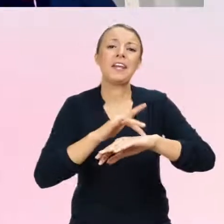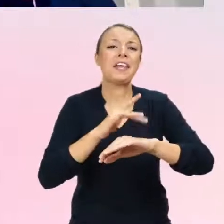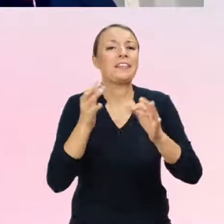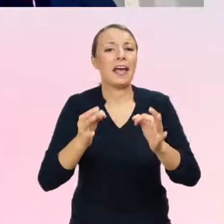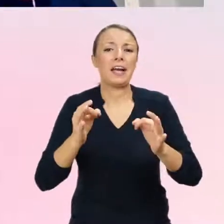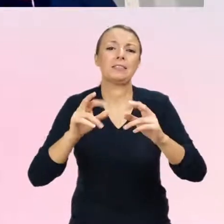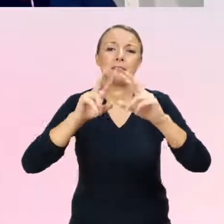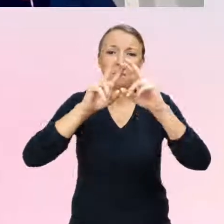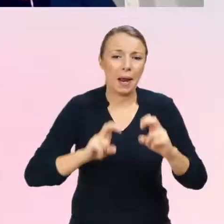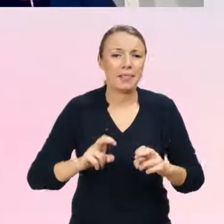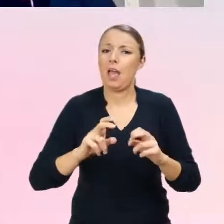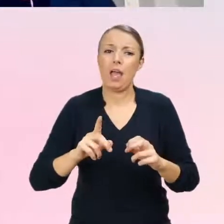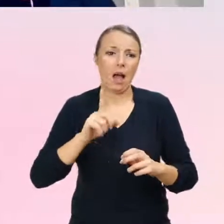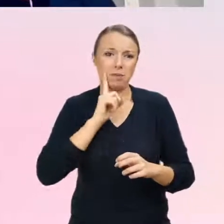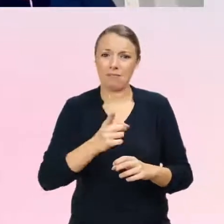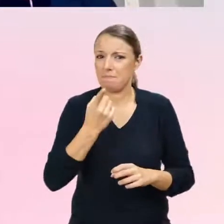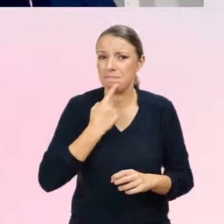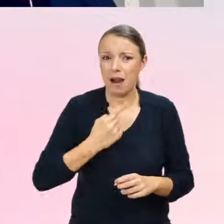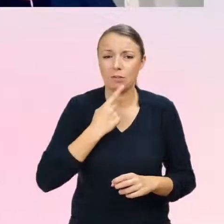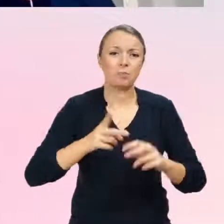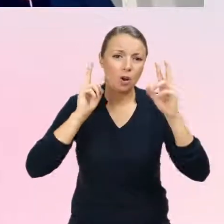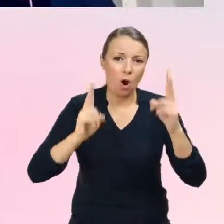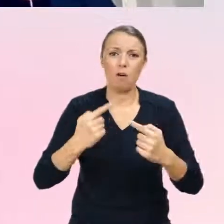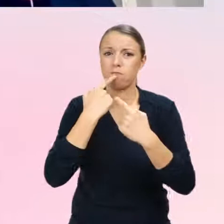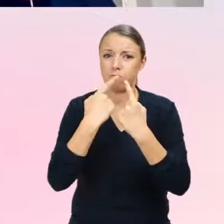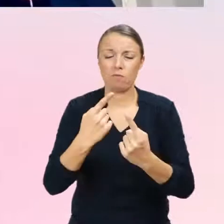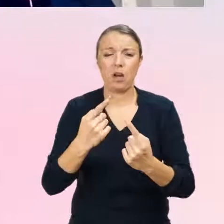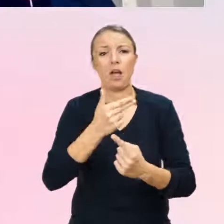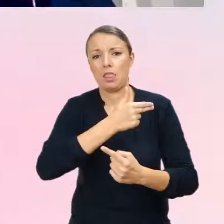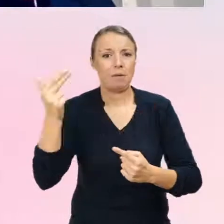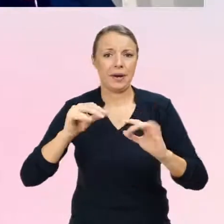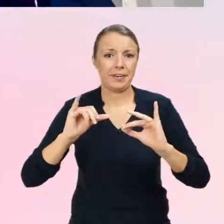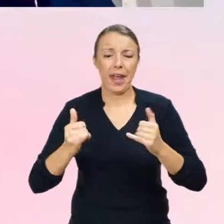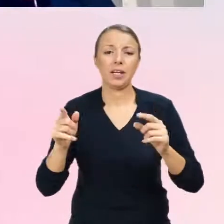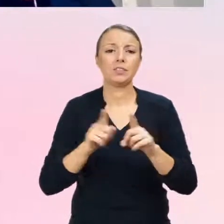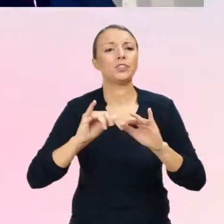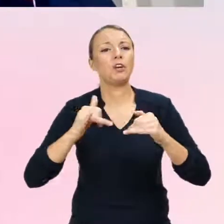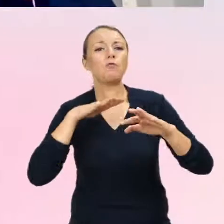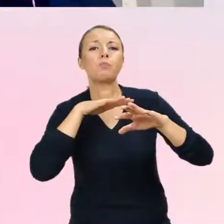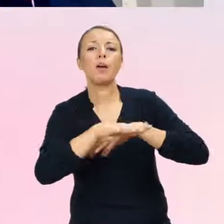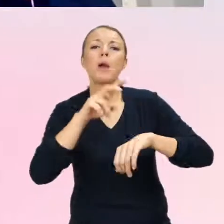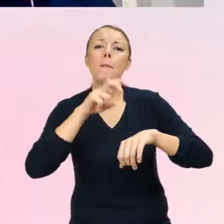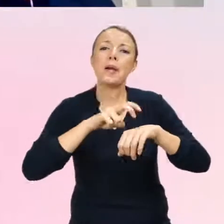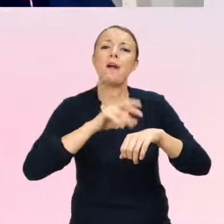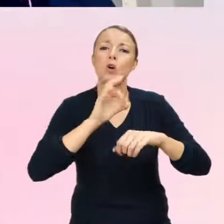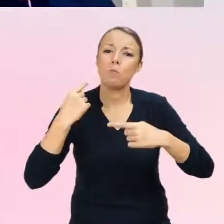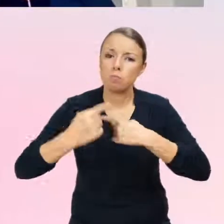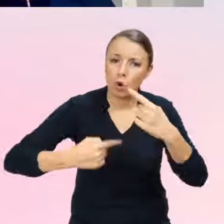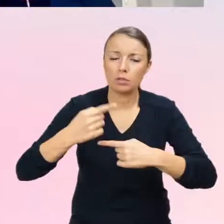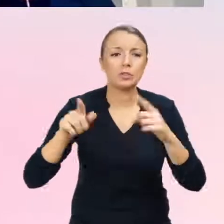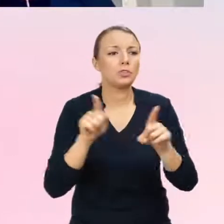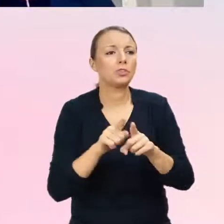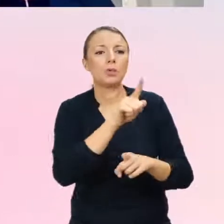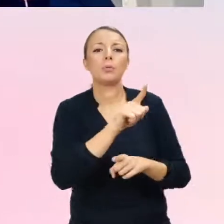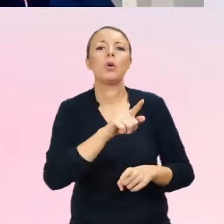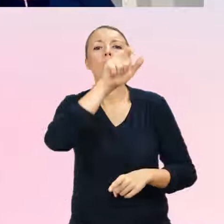formułowania jednoznacznych wniosków w zakresie rezultatów wpływu medycznych procedur związanych z uzgodnieniem płci u